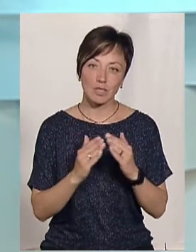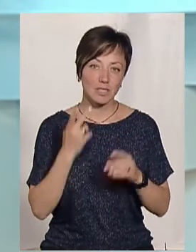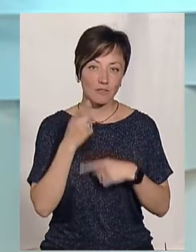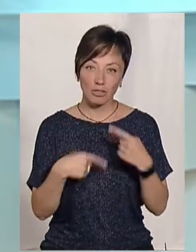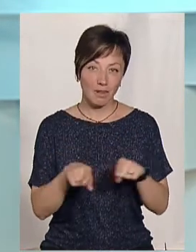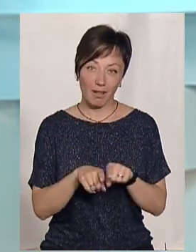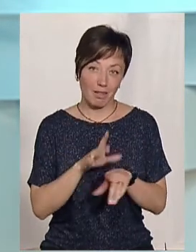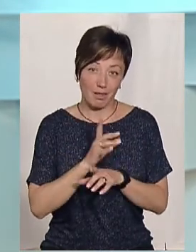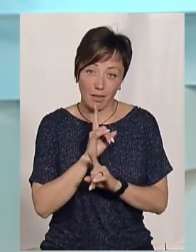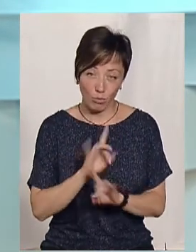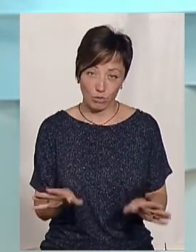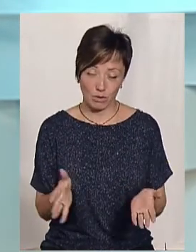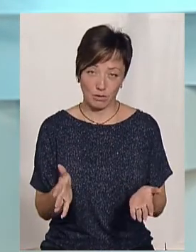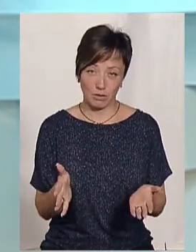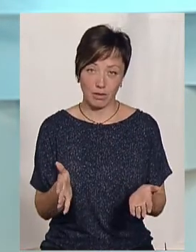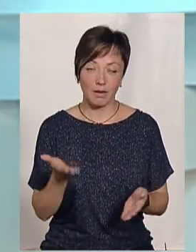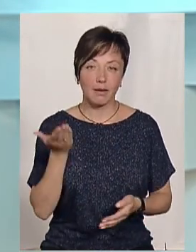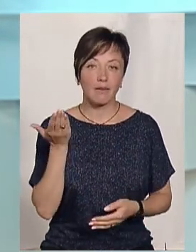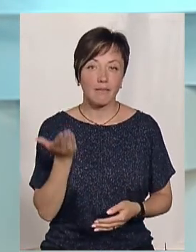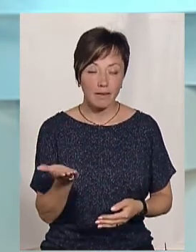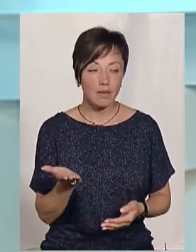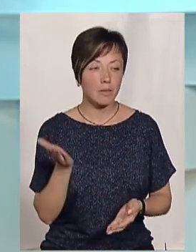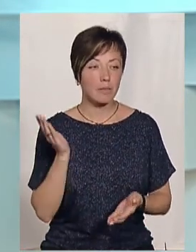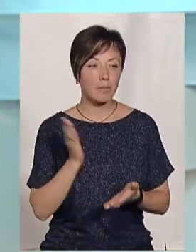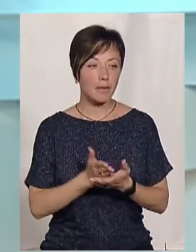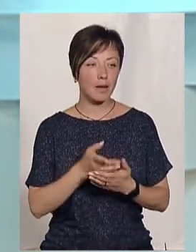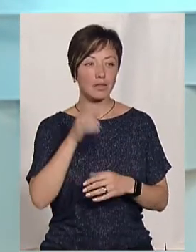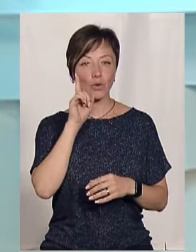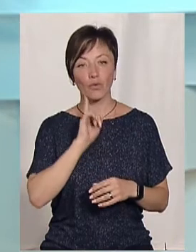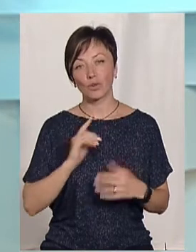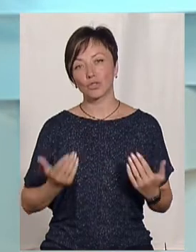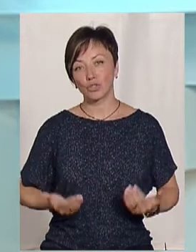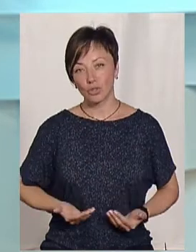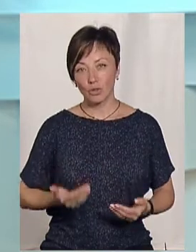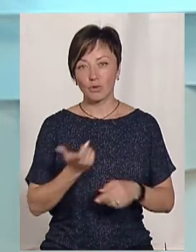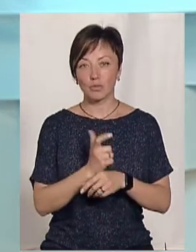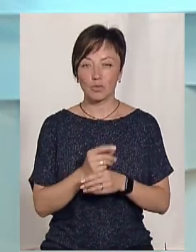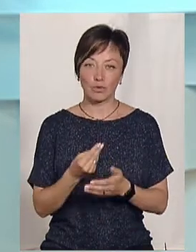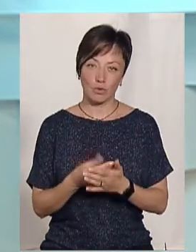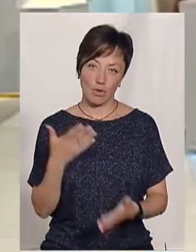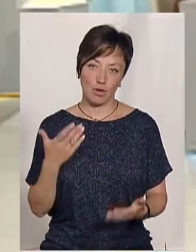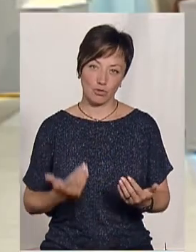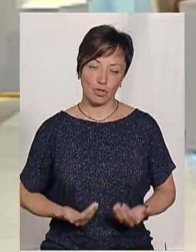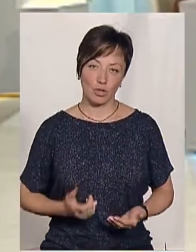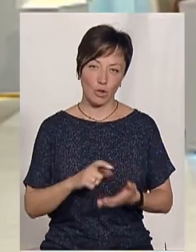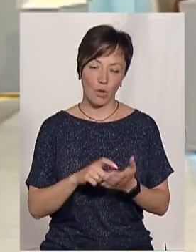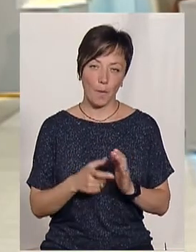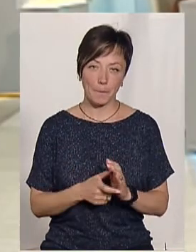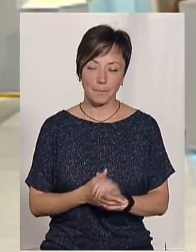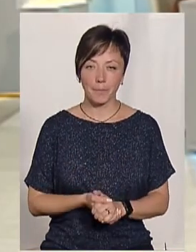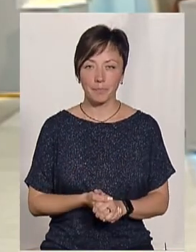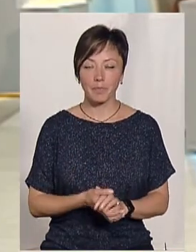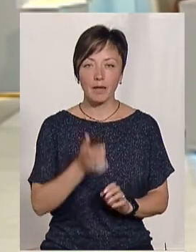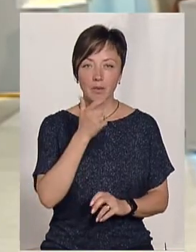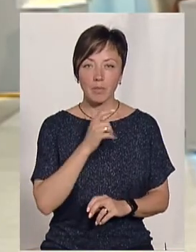так не буде. Ви маєте комфортне житло і маєте набагато більш вартісне житло. Пані